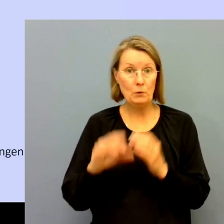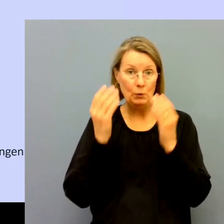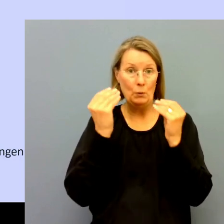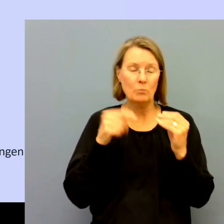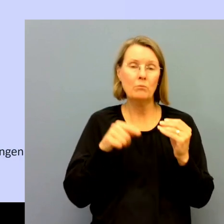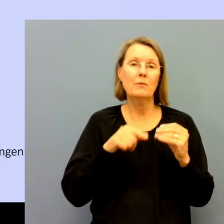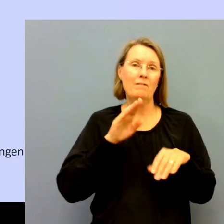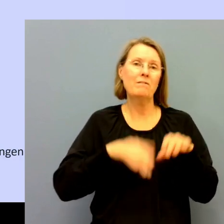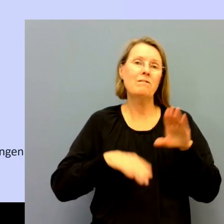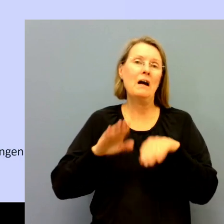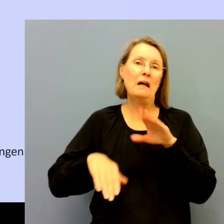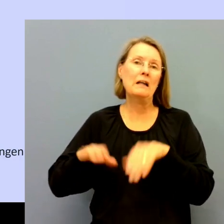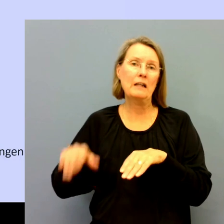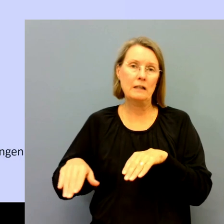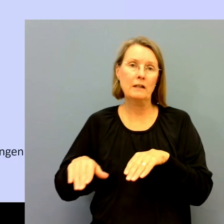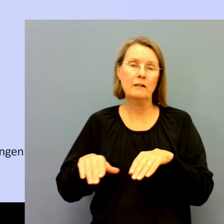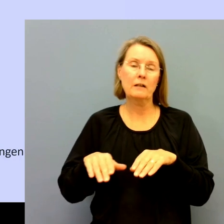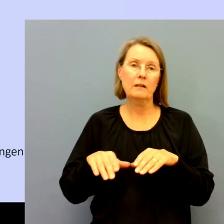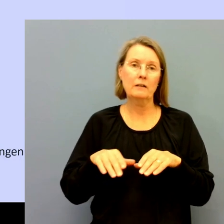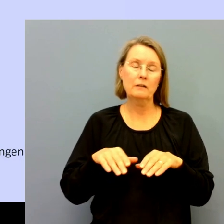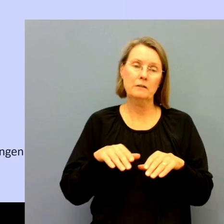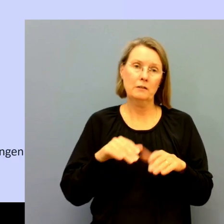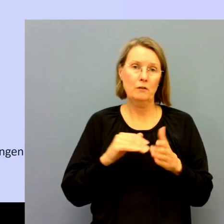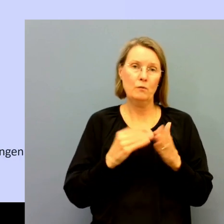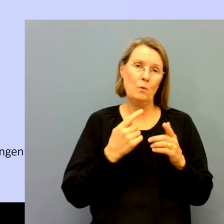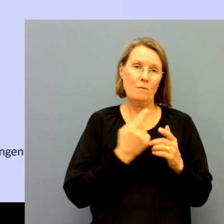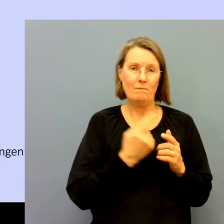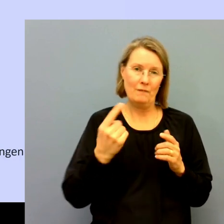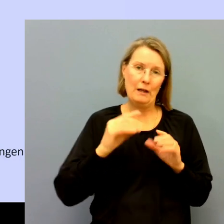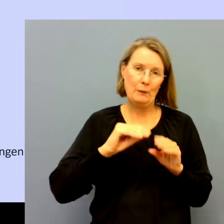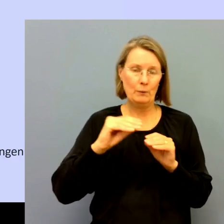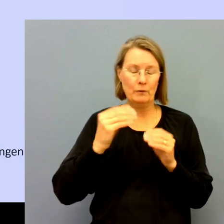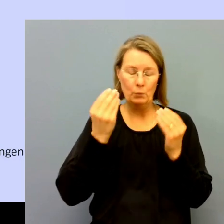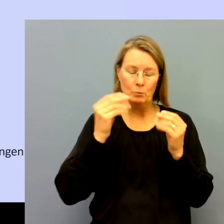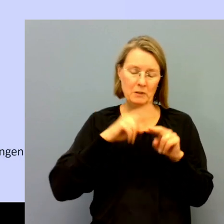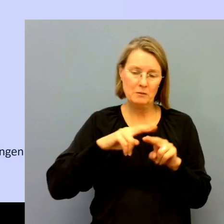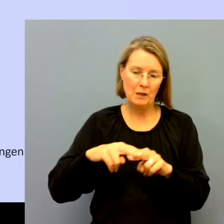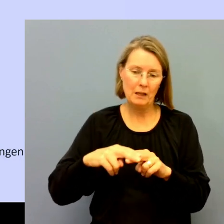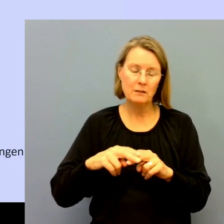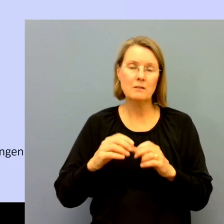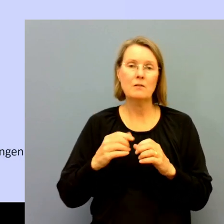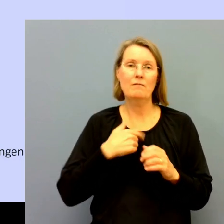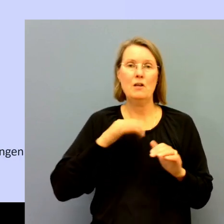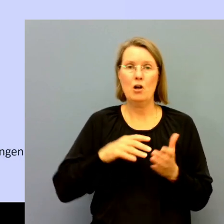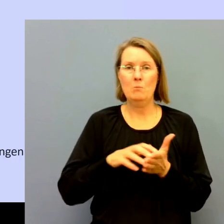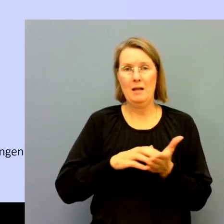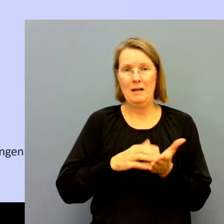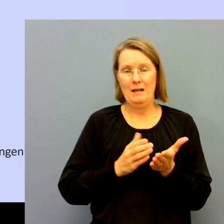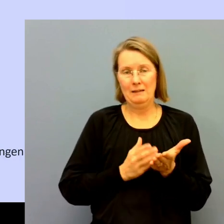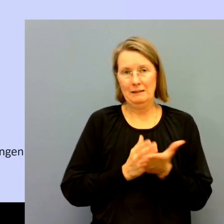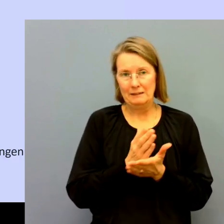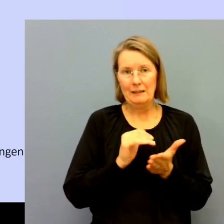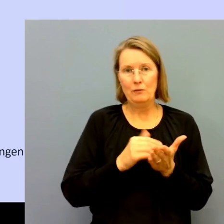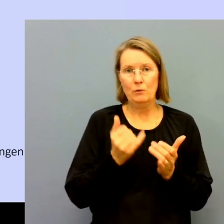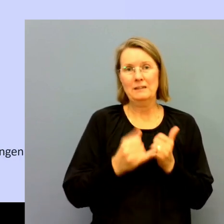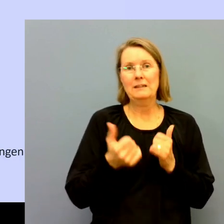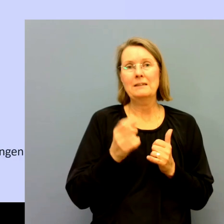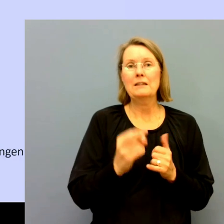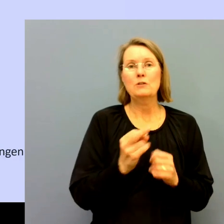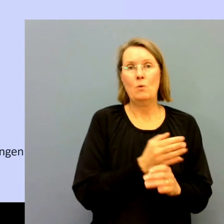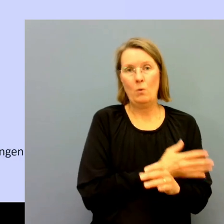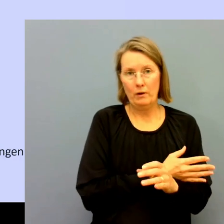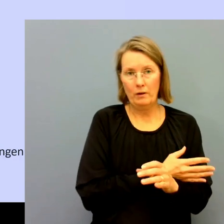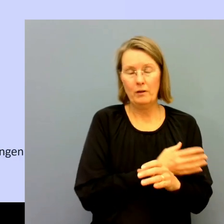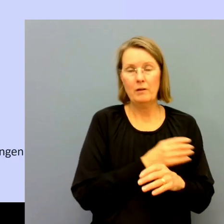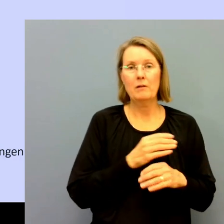den varierar ganska mycket mellan olika utbildningar och över tid. Och vi har räknat ut ett snitt utifrån de senaste sex åren och då